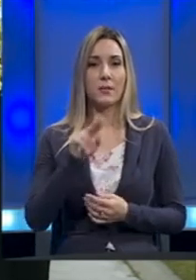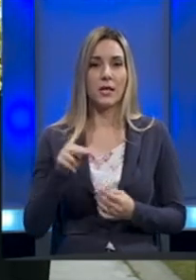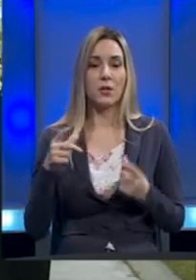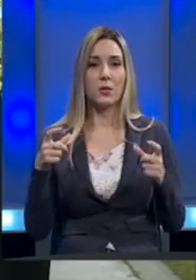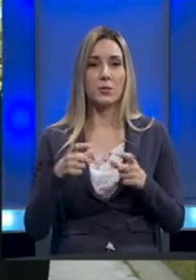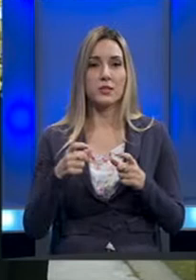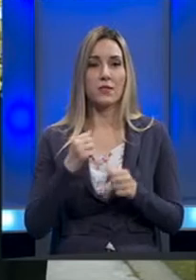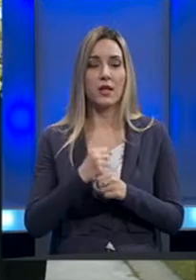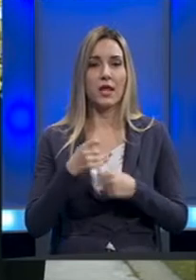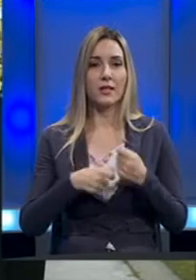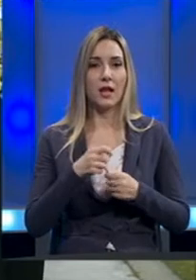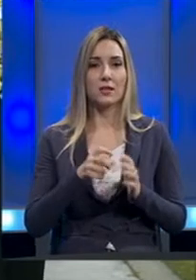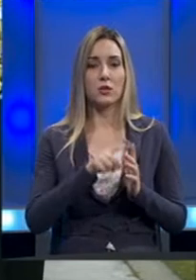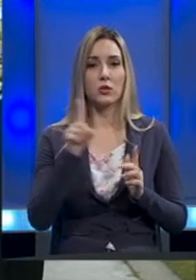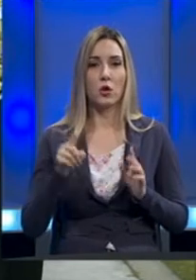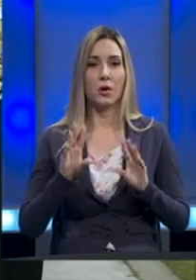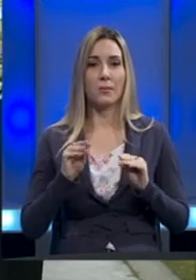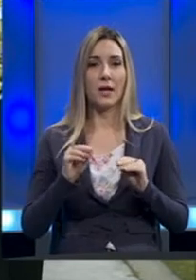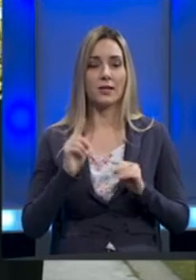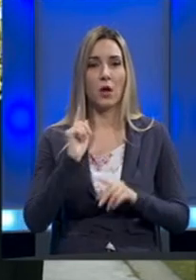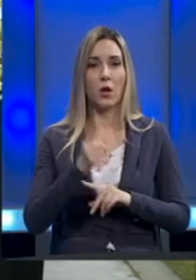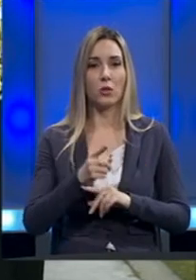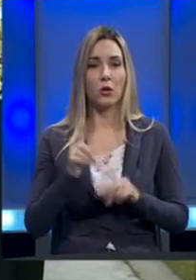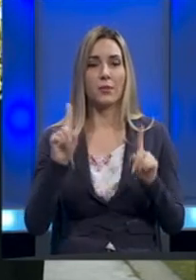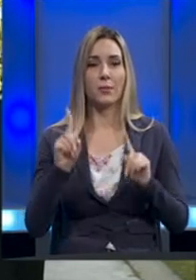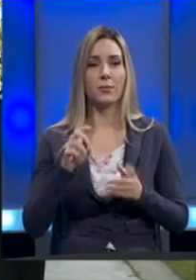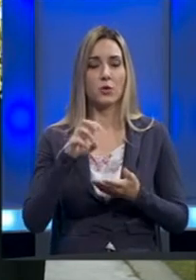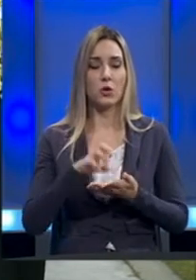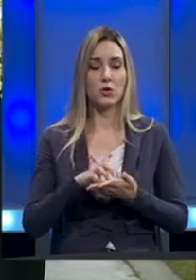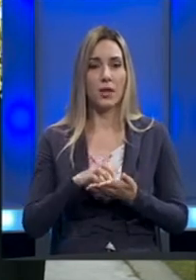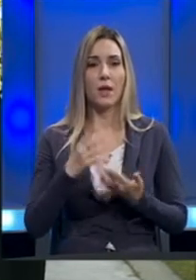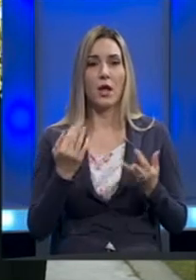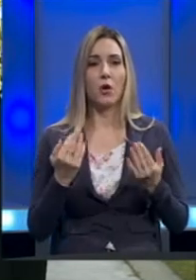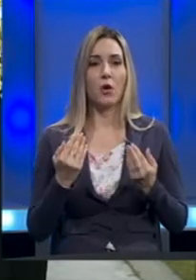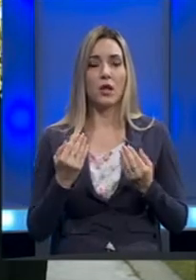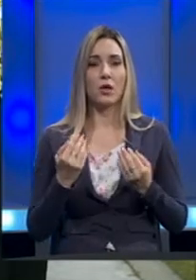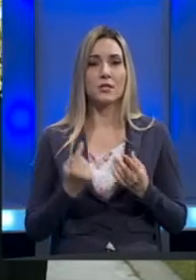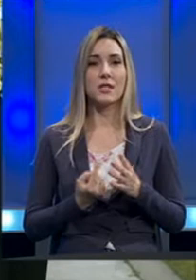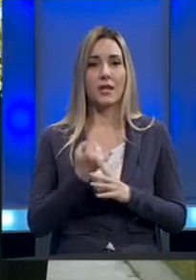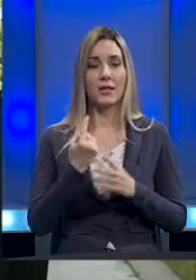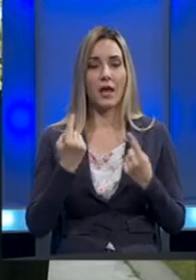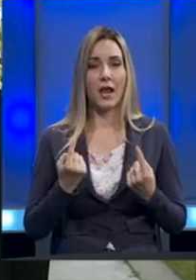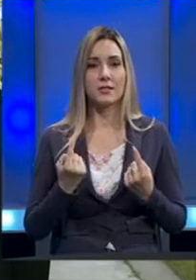obustavljena djelatnost tokom marta, odlukom Republičkog štaba. Koliko se nalazi